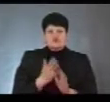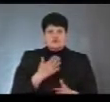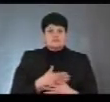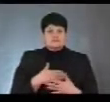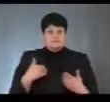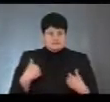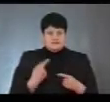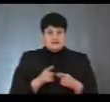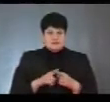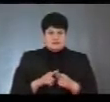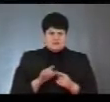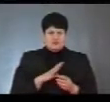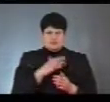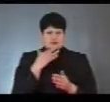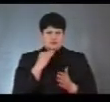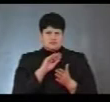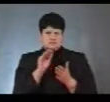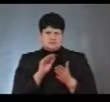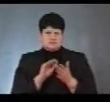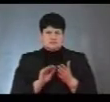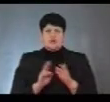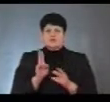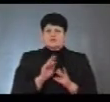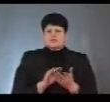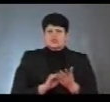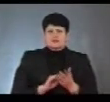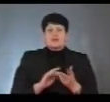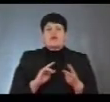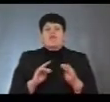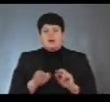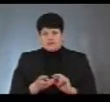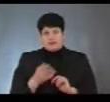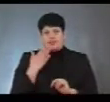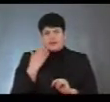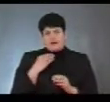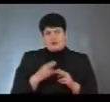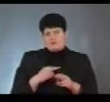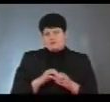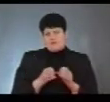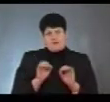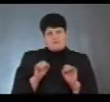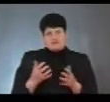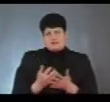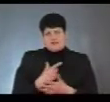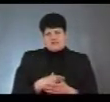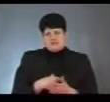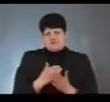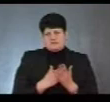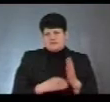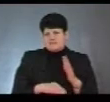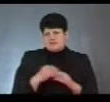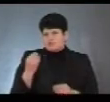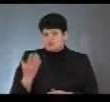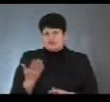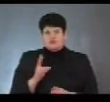пост зібрав багато коментарів, хтось пише про те, що навпаки, легко і без проблем можна знайти себе в списках виборців,